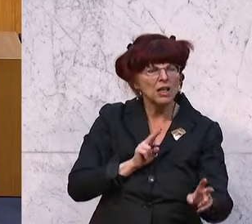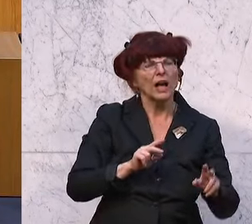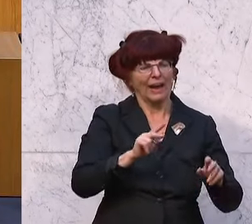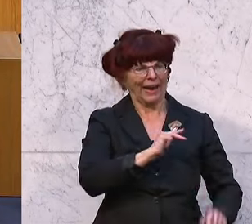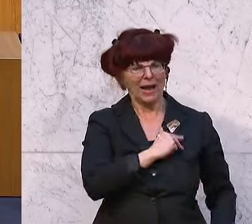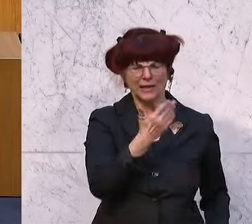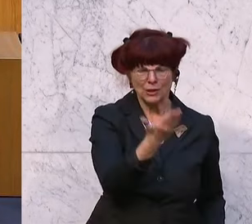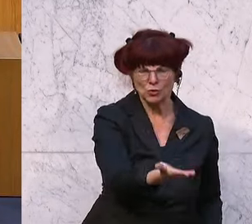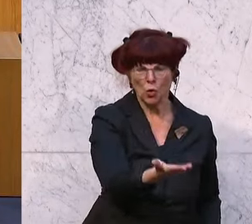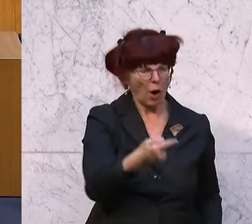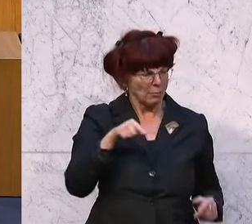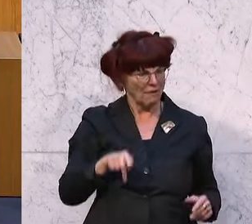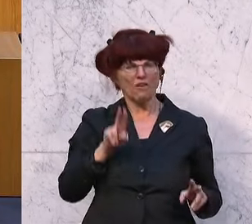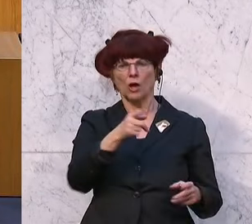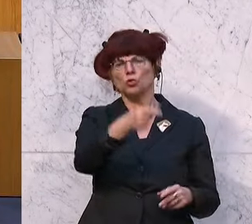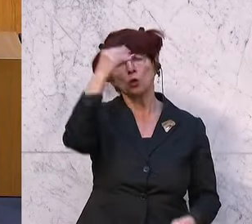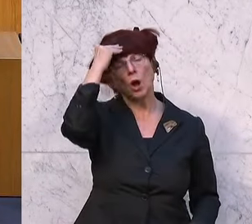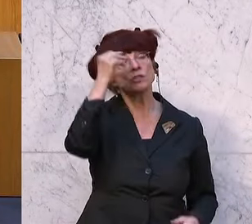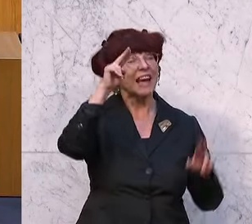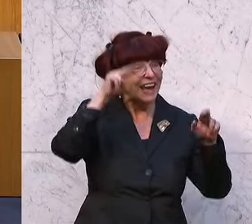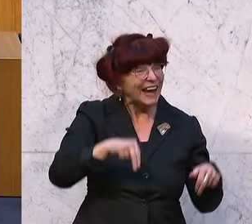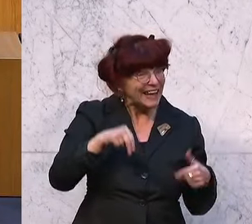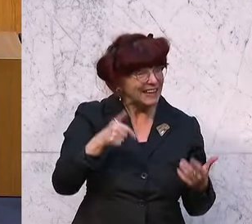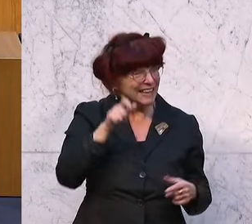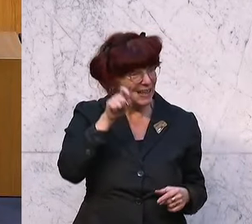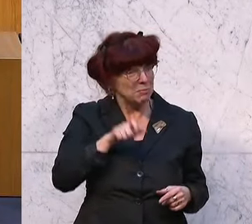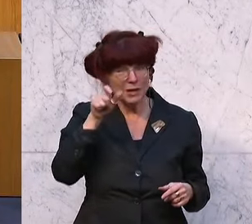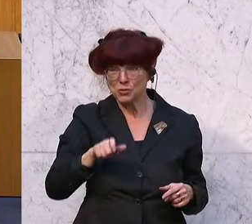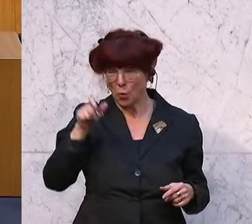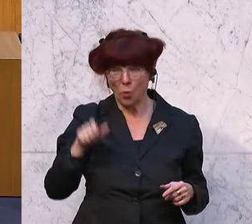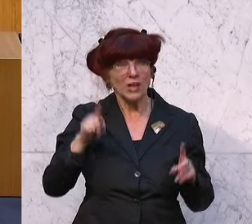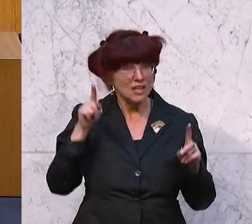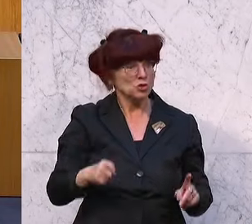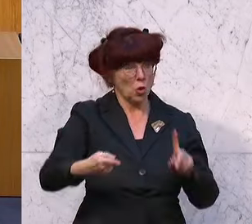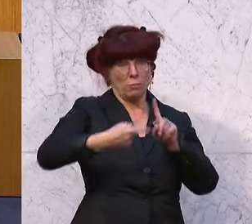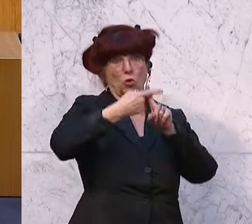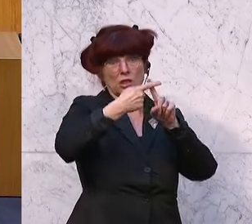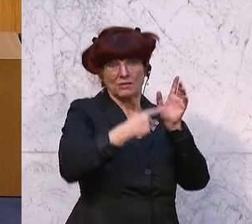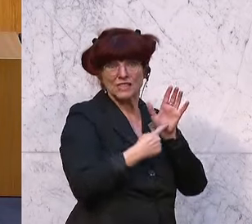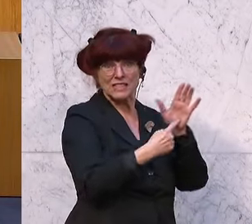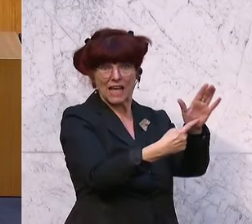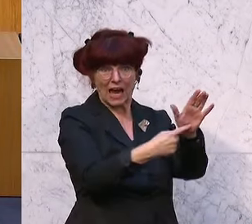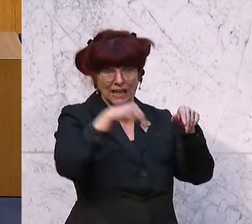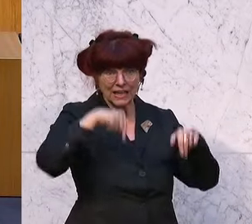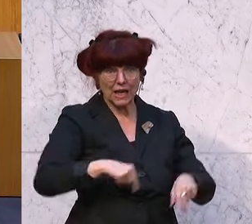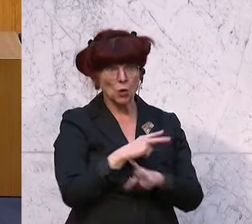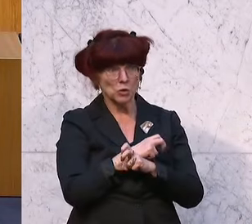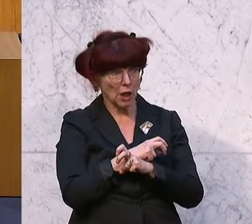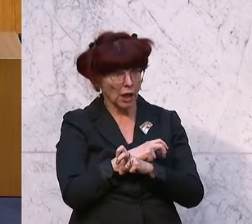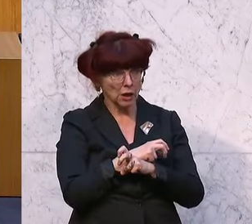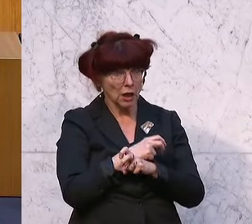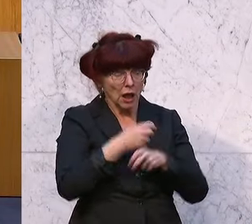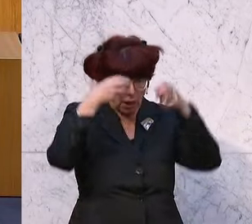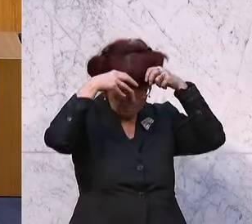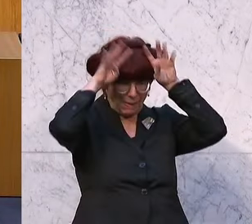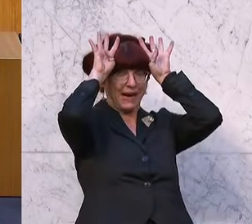Sie das denken? Glauben Sie wirklich, Sie sind der richtige Absender für Optimismus in diesem Land? Da stellen sich einem ja die Haare auf. Das gibt